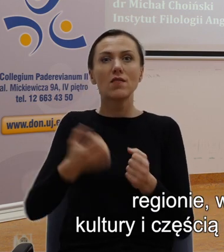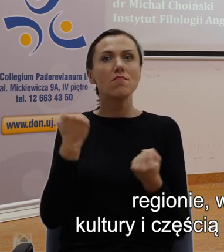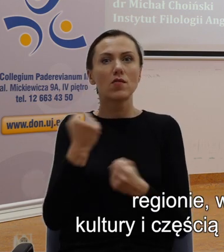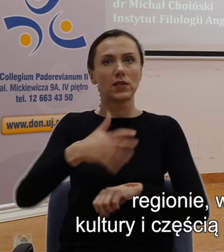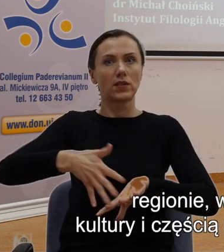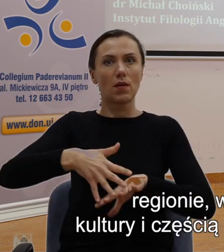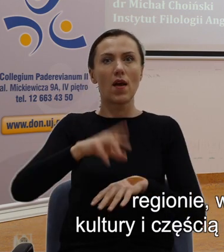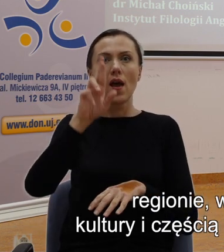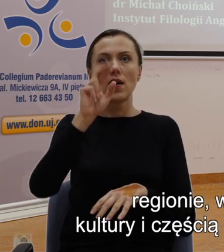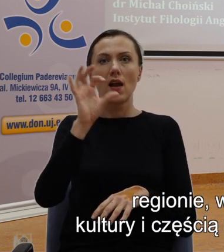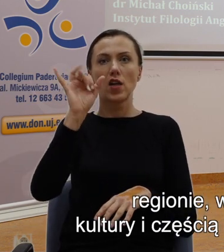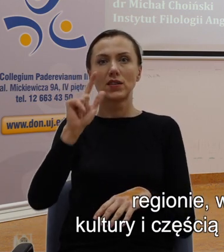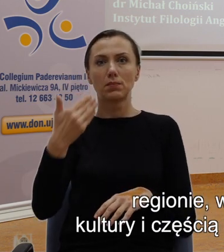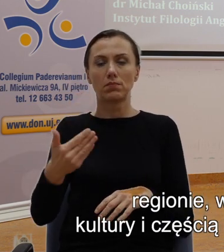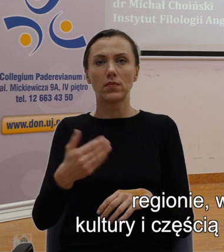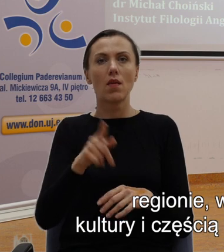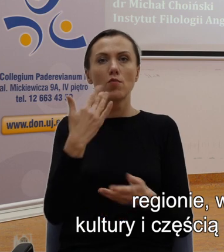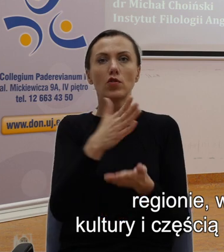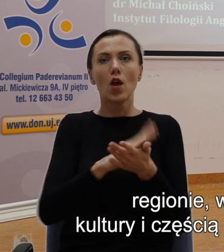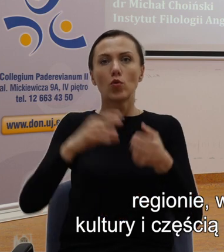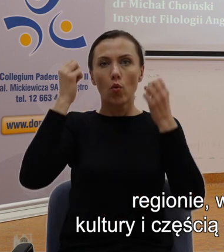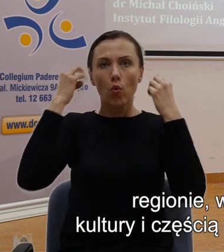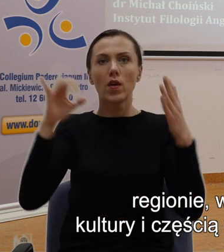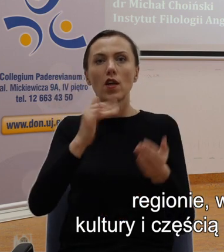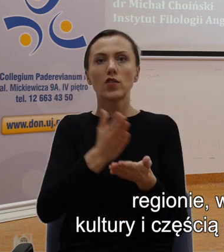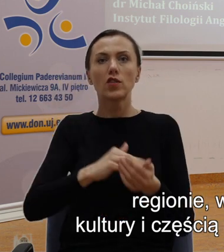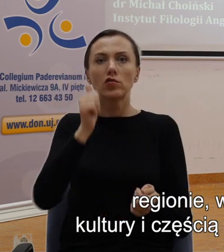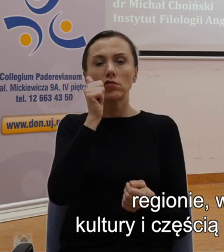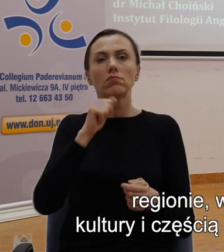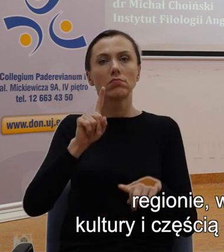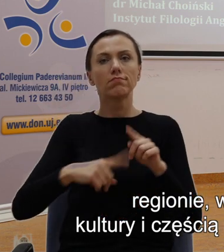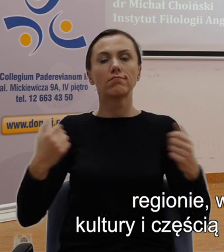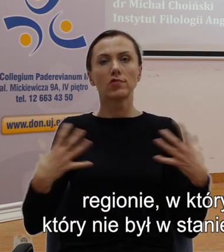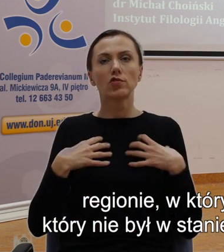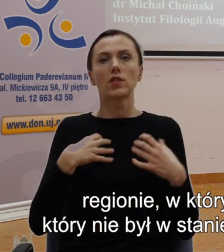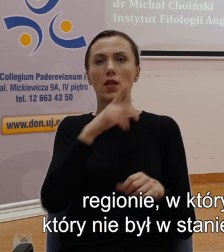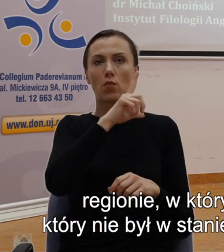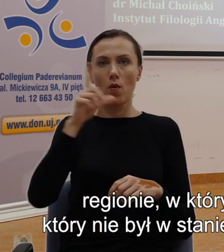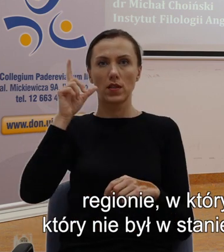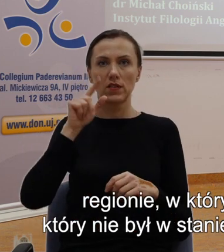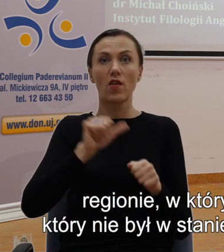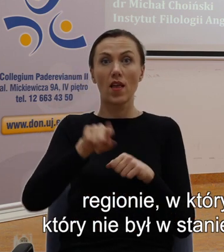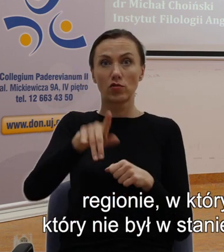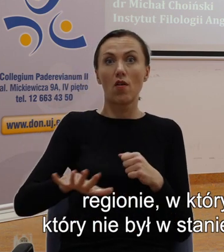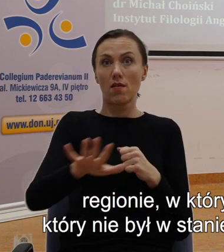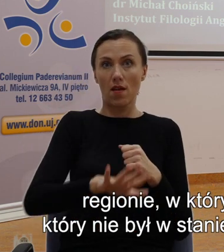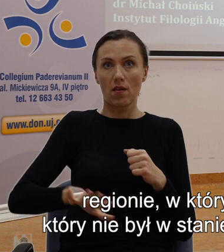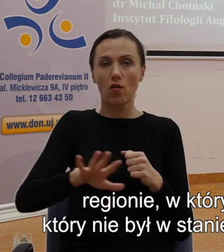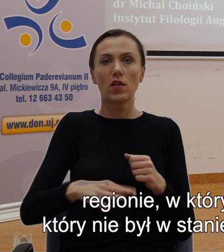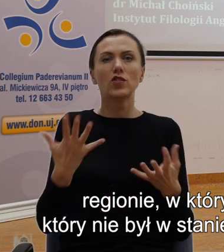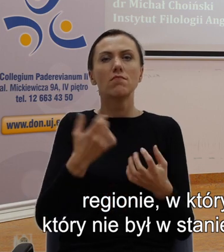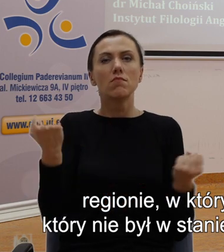był częścią kultury i częścią codziennego funkcjonowania społeczeństwa, regionie, w którym przemoc